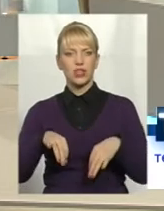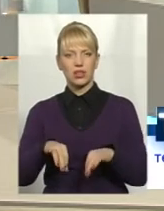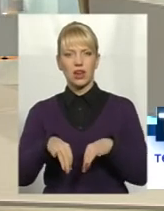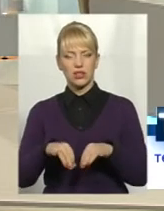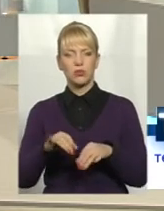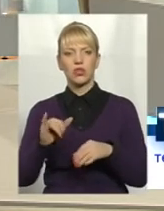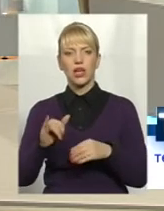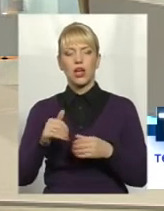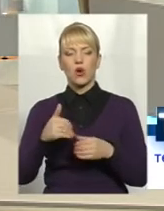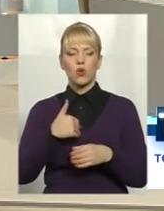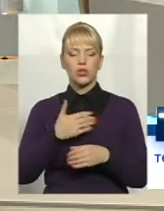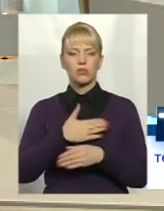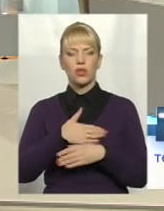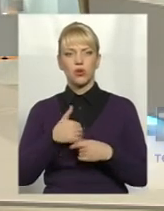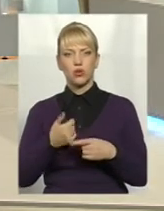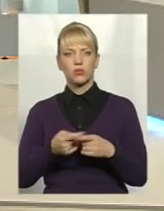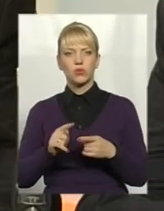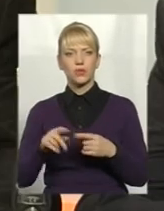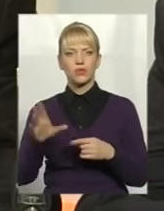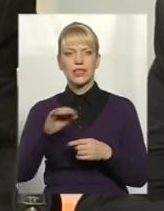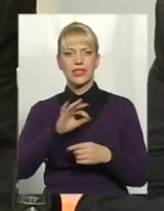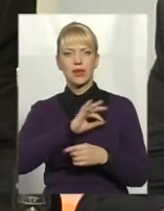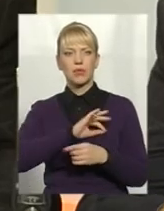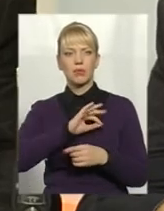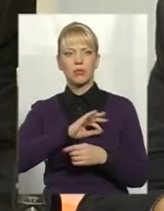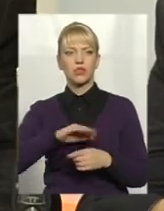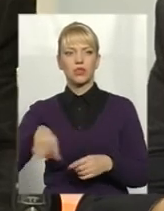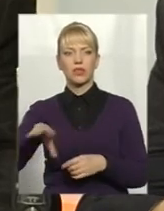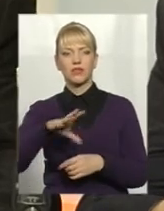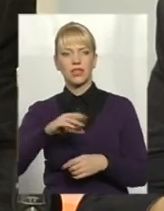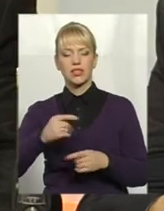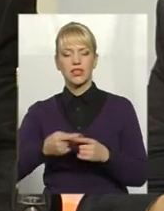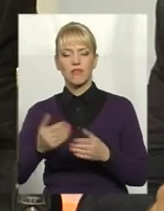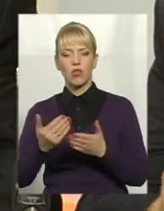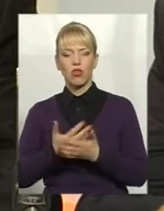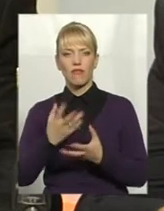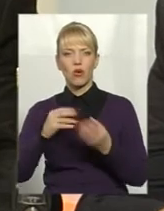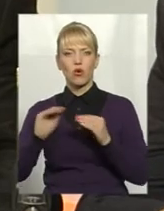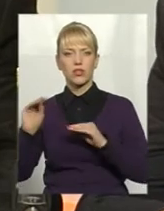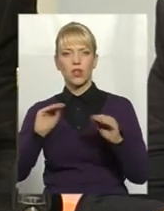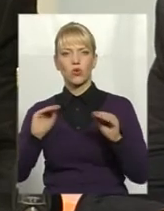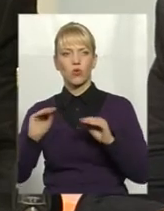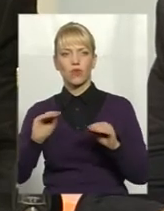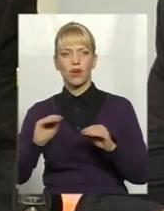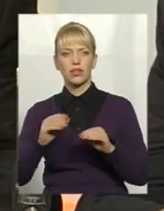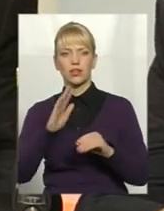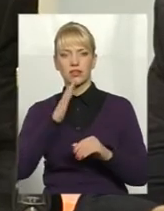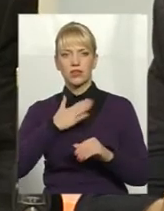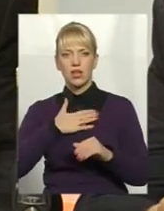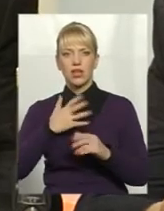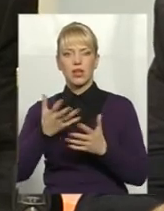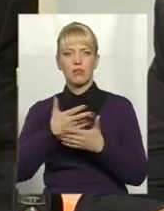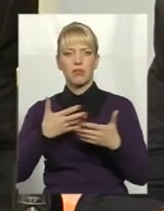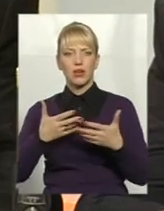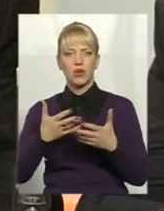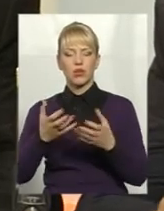хочемо чи не хочемо, всі прибутки і все нове устаткування, перерозброєння підприємства нашого. Ми отримали